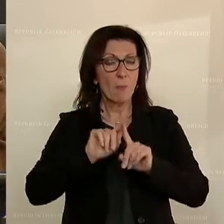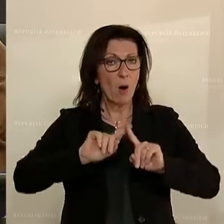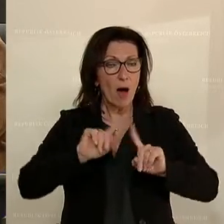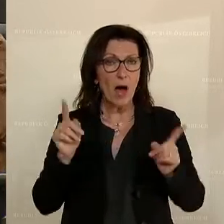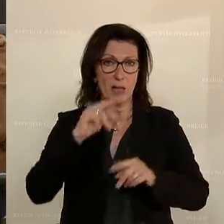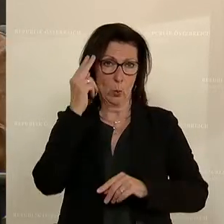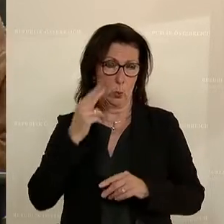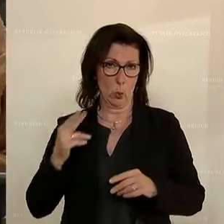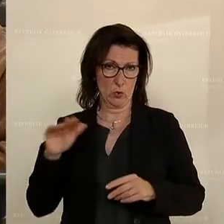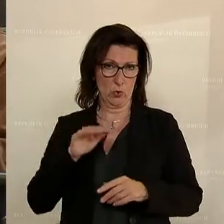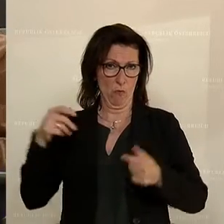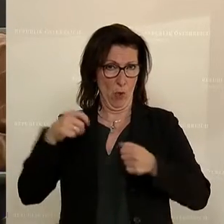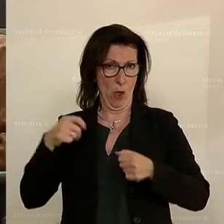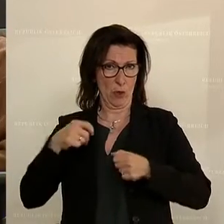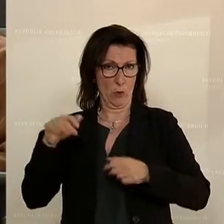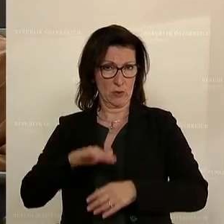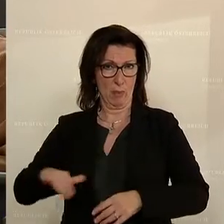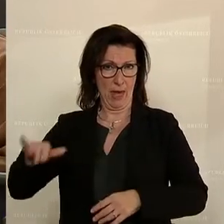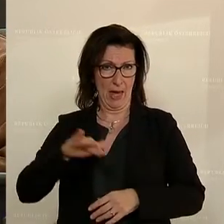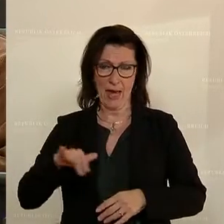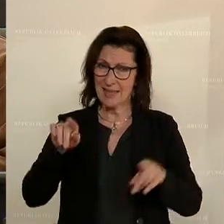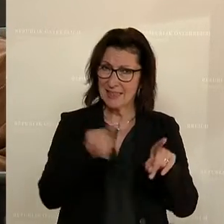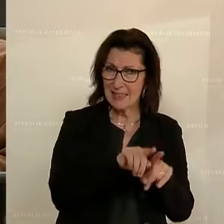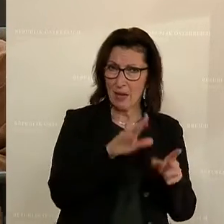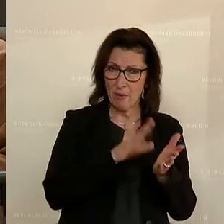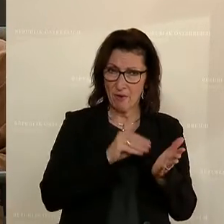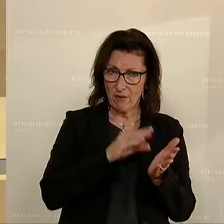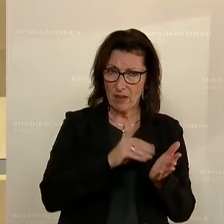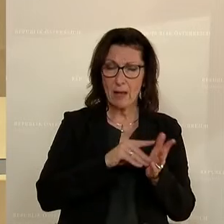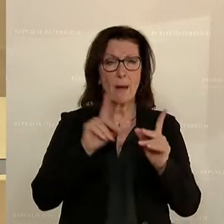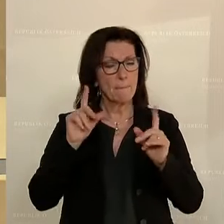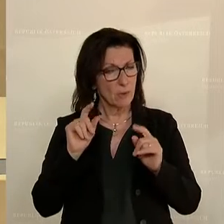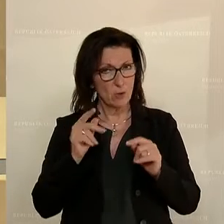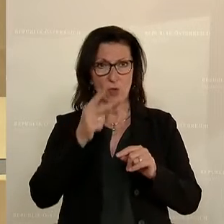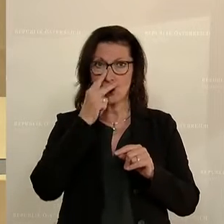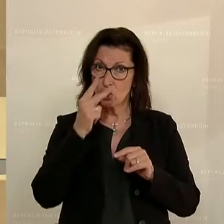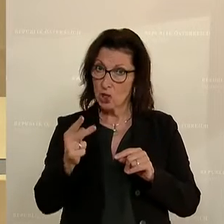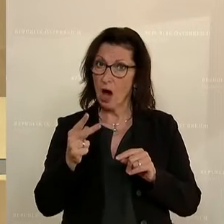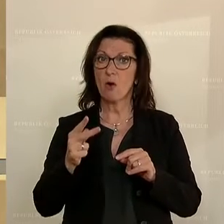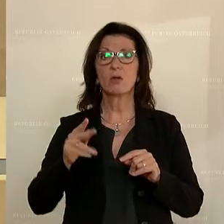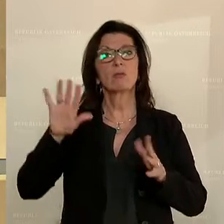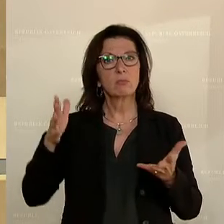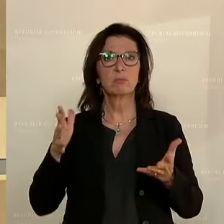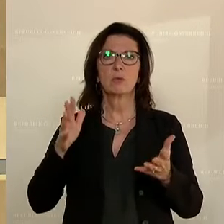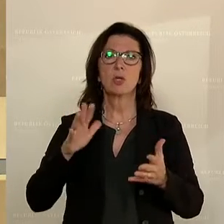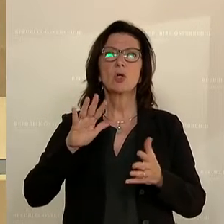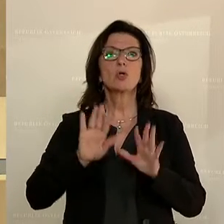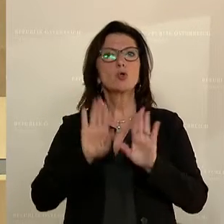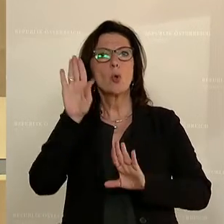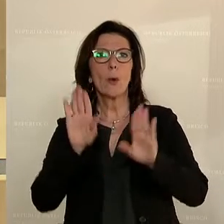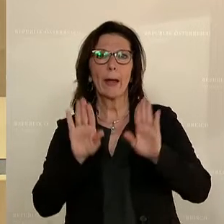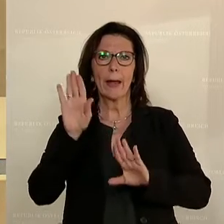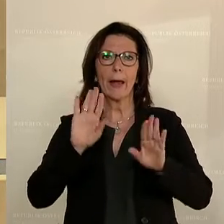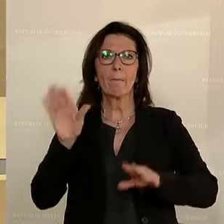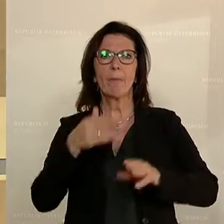werden diese Instrumente eingesetzt und so wird auf eine geschlechtergerechte Besetzung von Juris und Beiräten